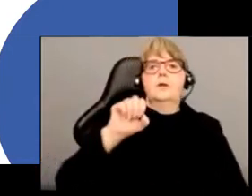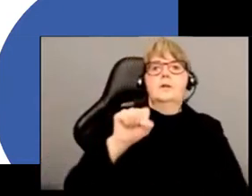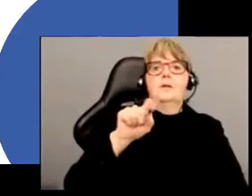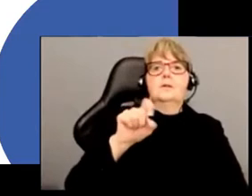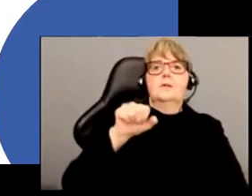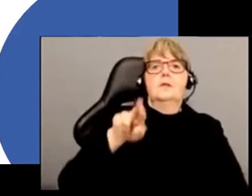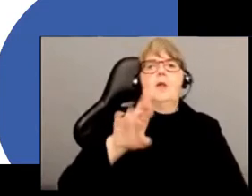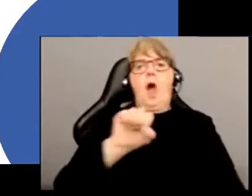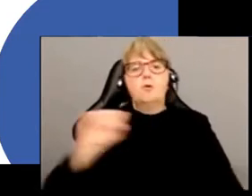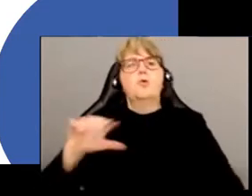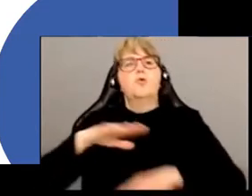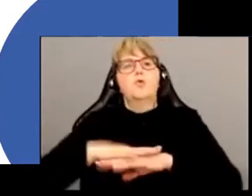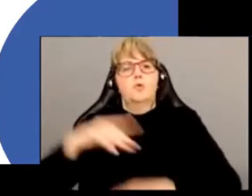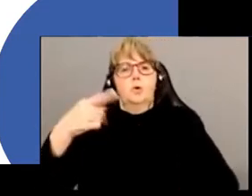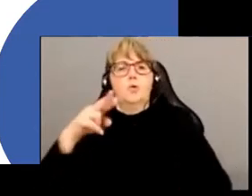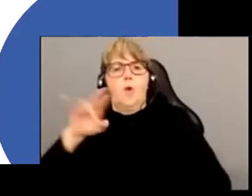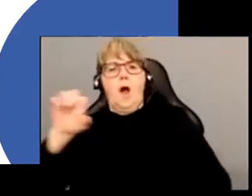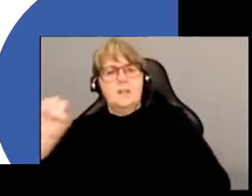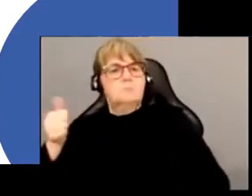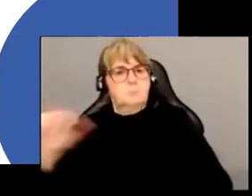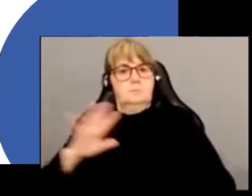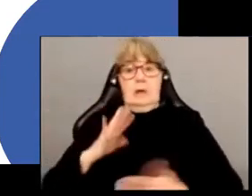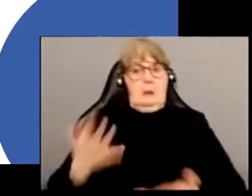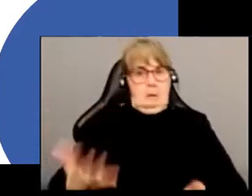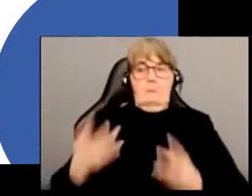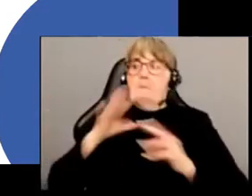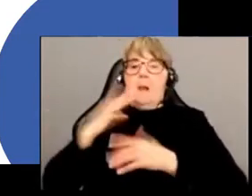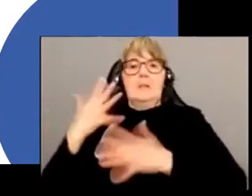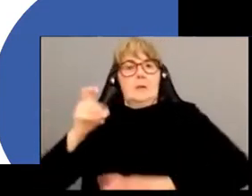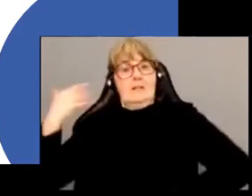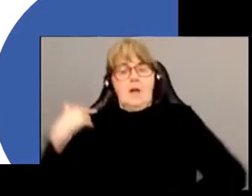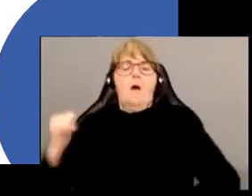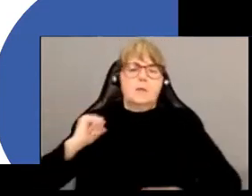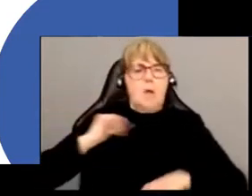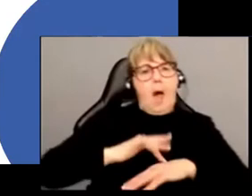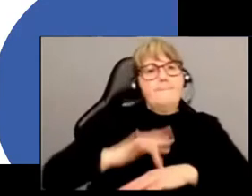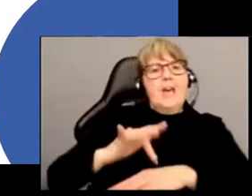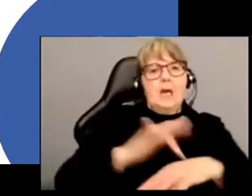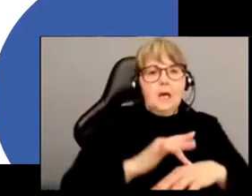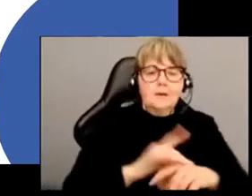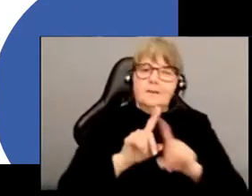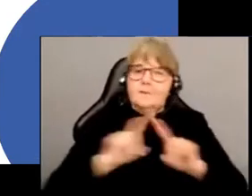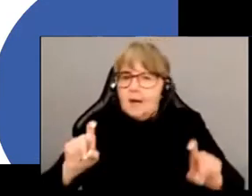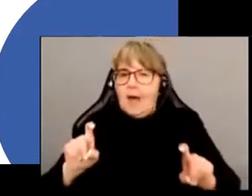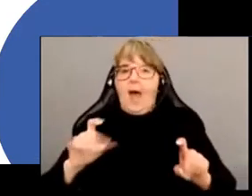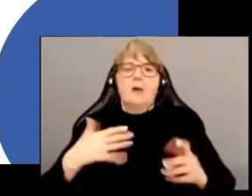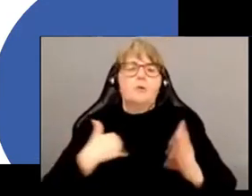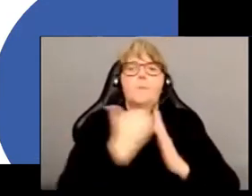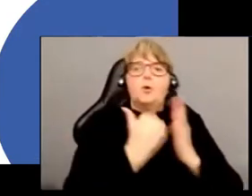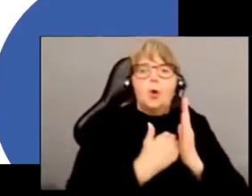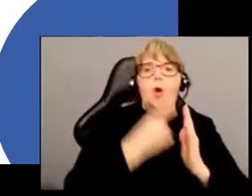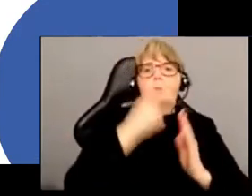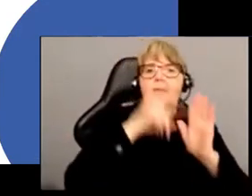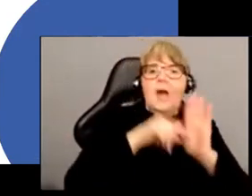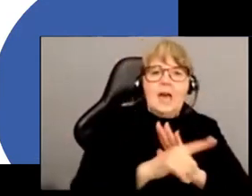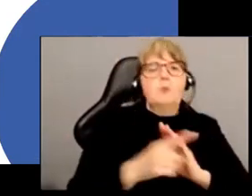Marguerite Duras, et qui aujourd'hui mérite d'être testée empiriquement à travers des différents protocoles d'enquête et d'expérimentation.